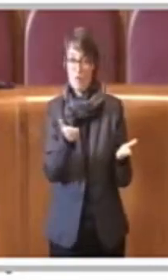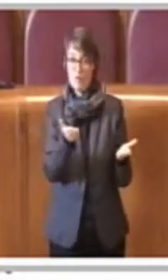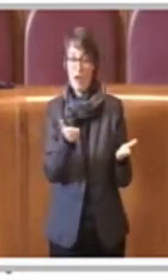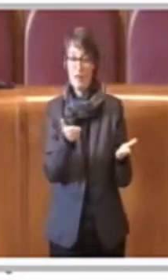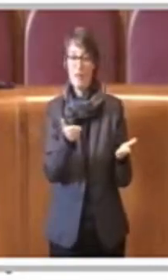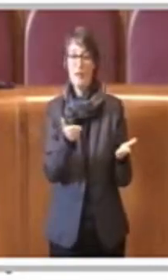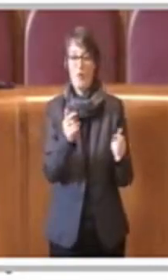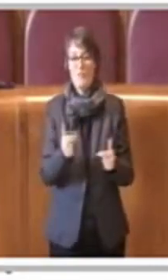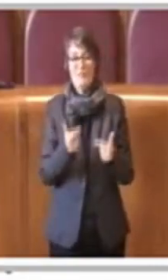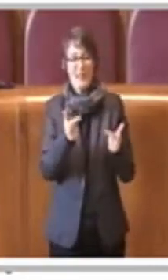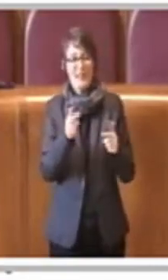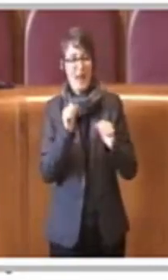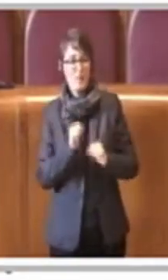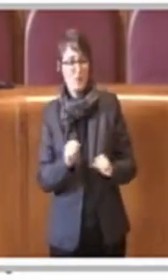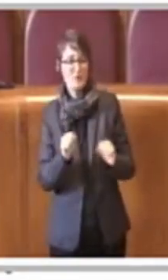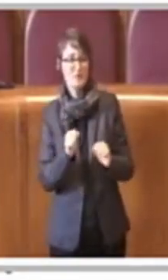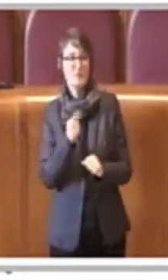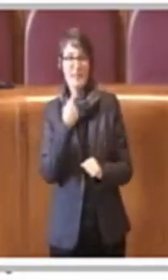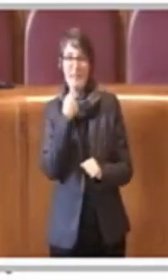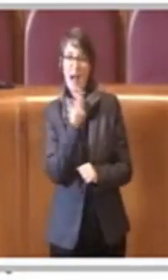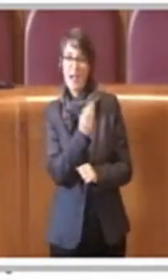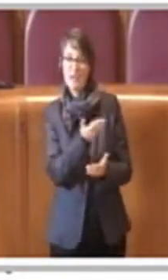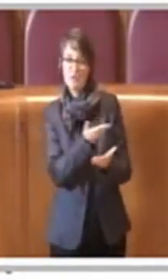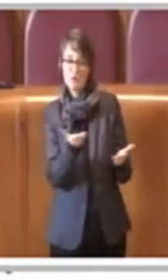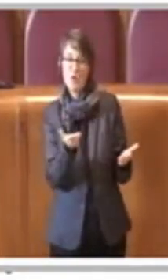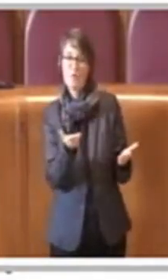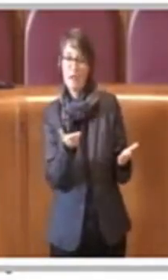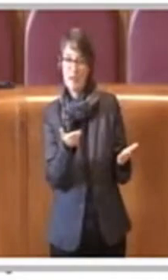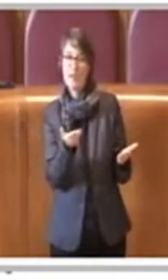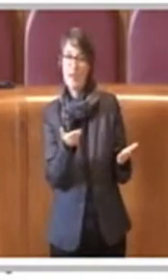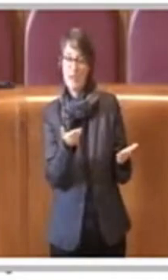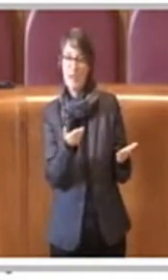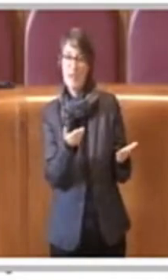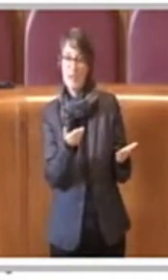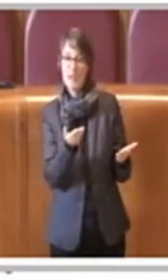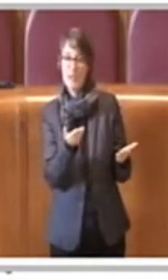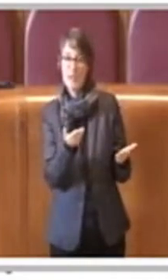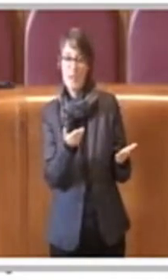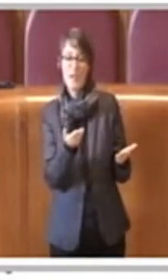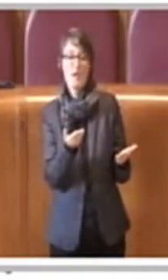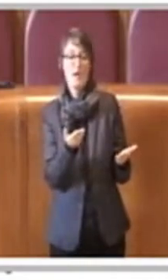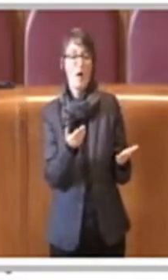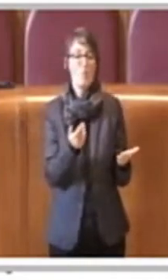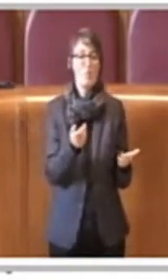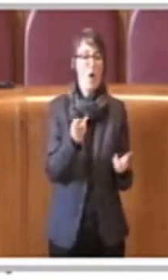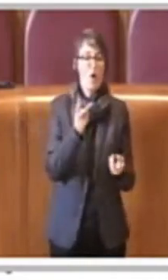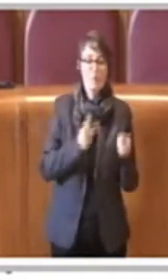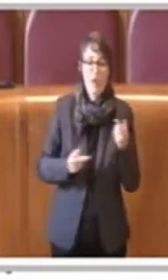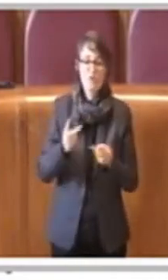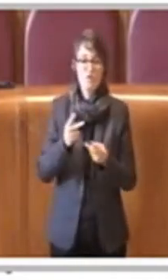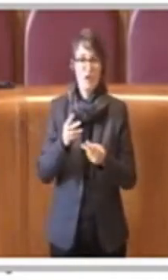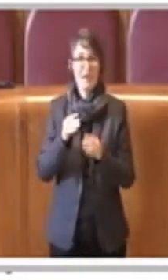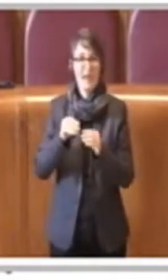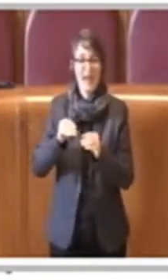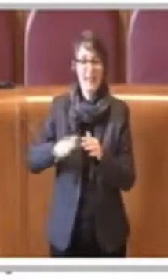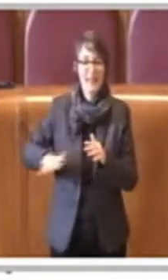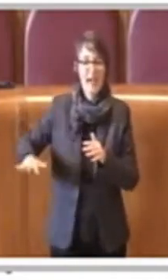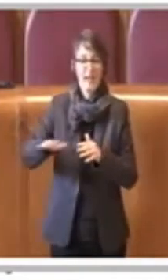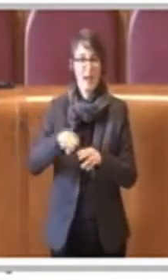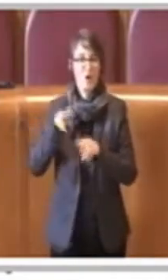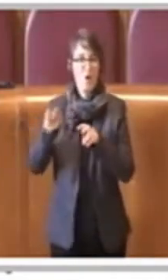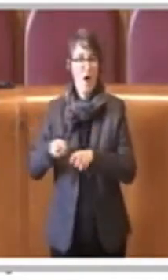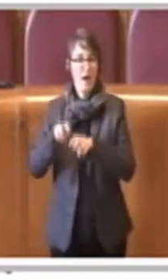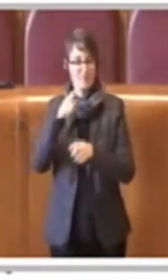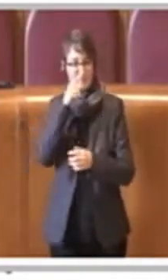possibilità alla gioventù, ai ragazzi di individuare quei terreni agricoli anche ovviamente di poterli poi